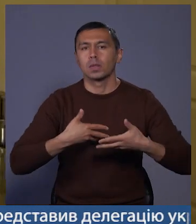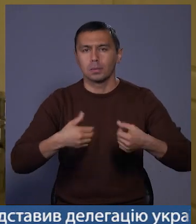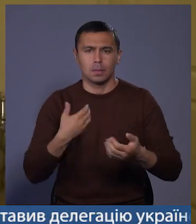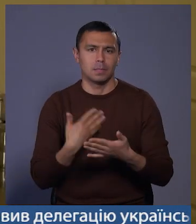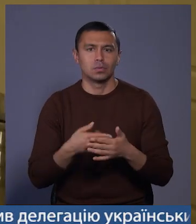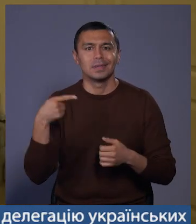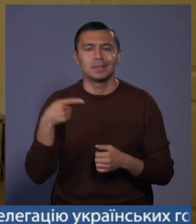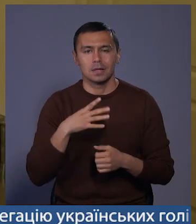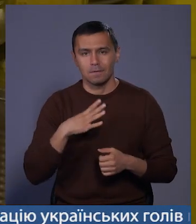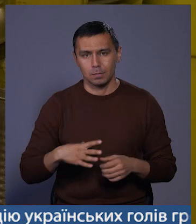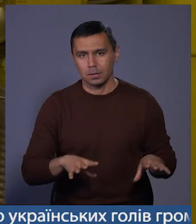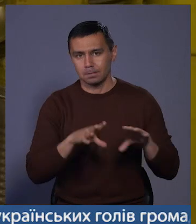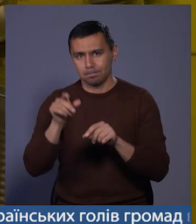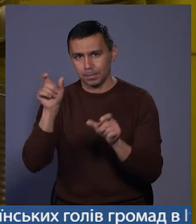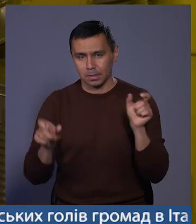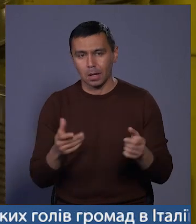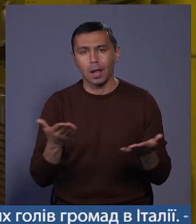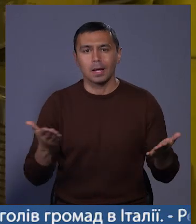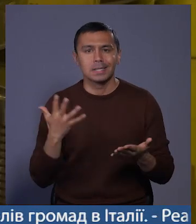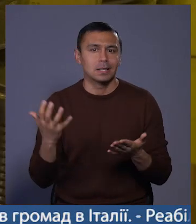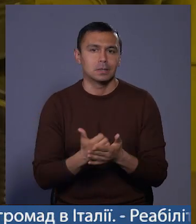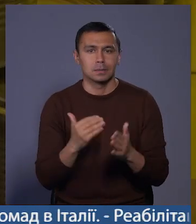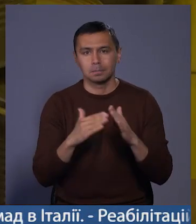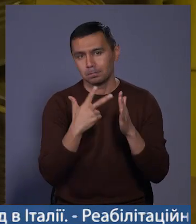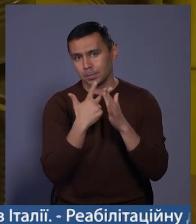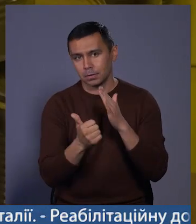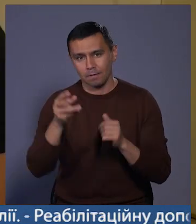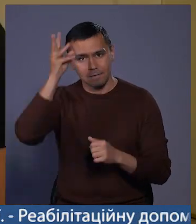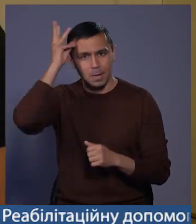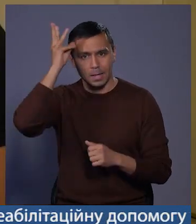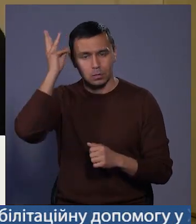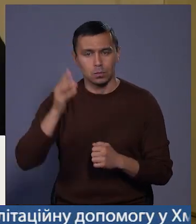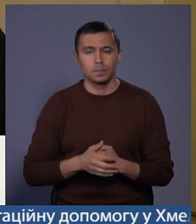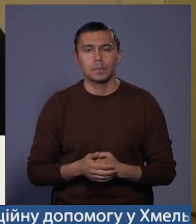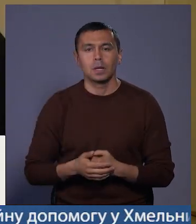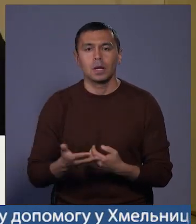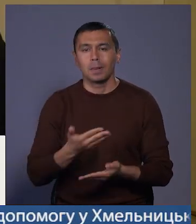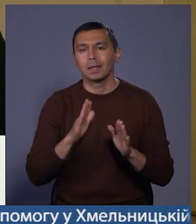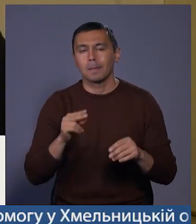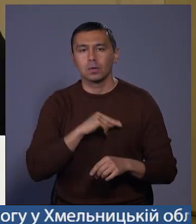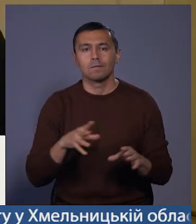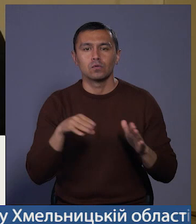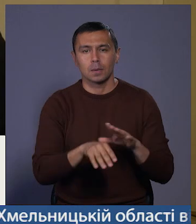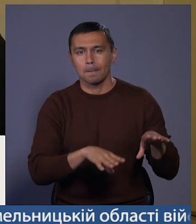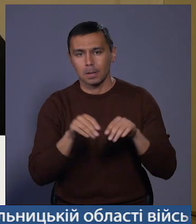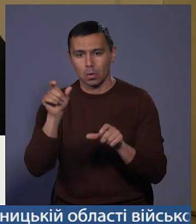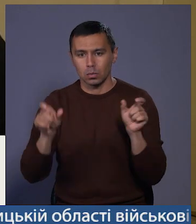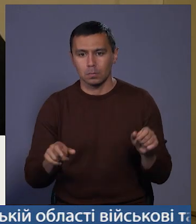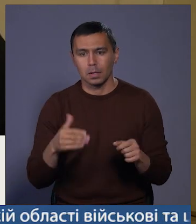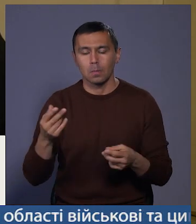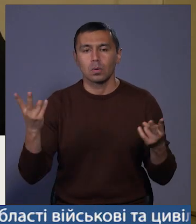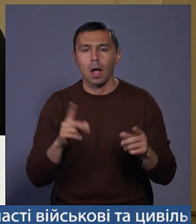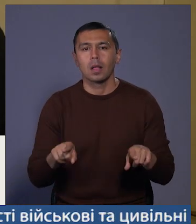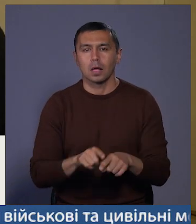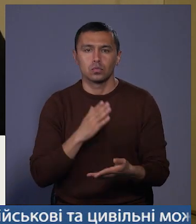близько тисячі вимушених переселенців, які знайшли прихисток у Хмельницькому. «Ми не тільки працюємо з внутрішньопереміщеними особами по їх потребам, а